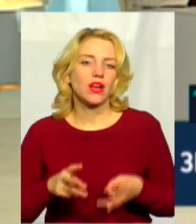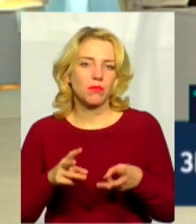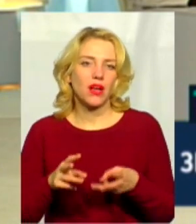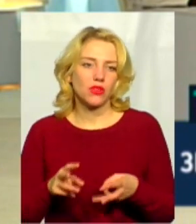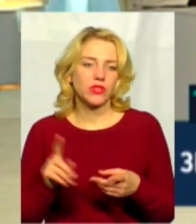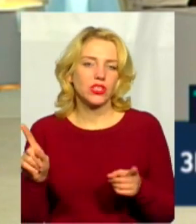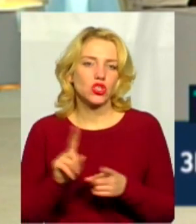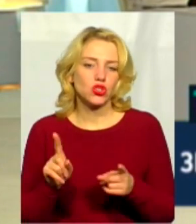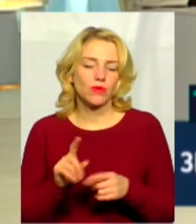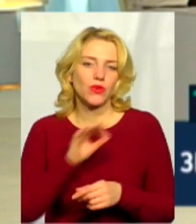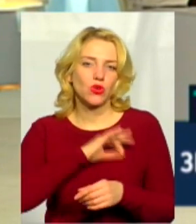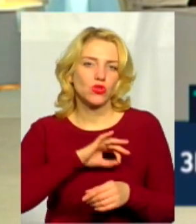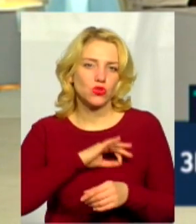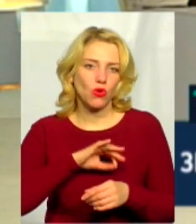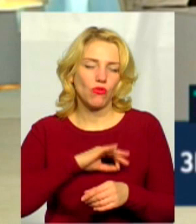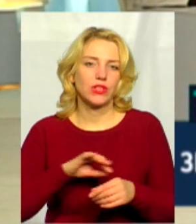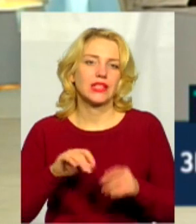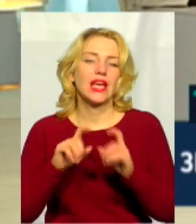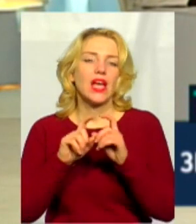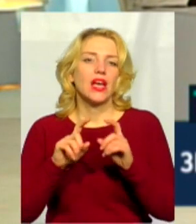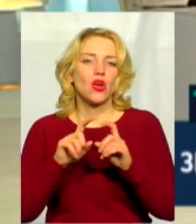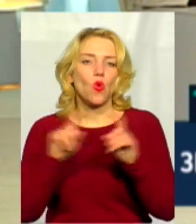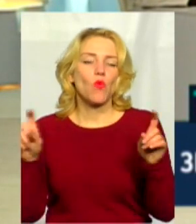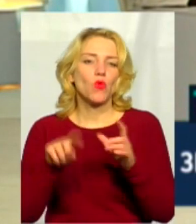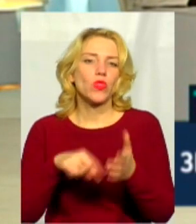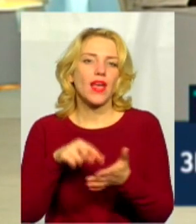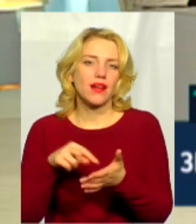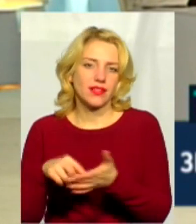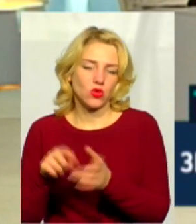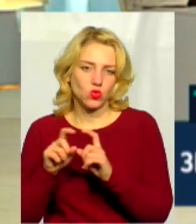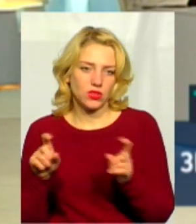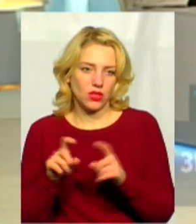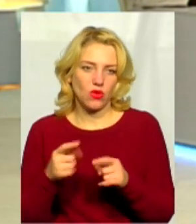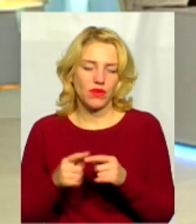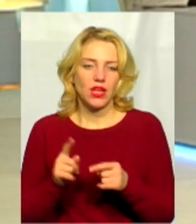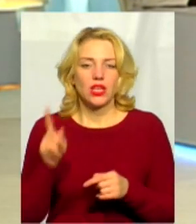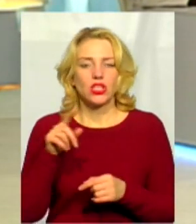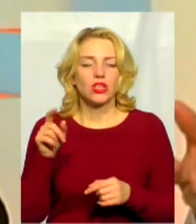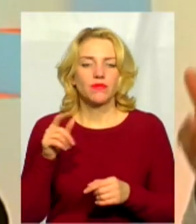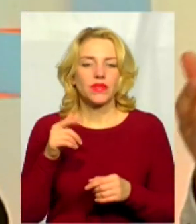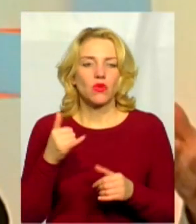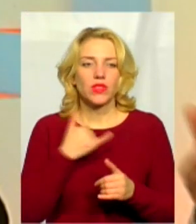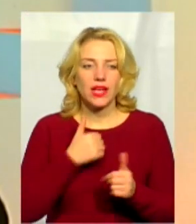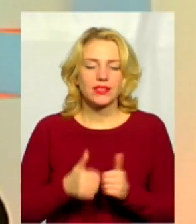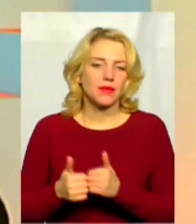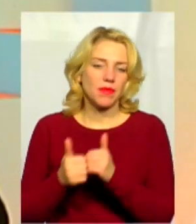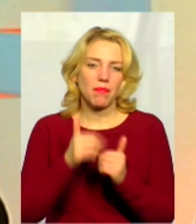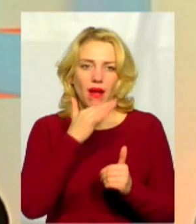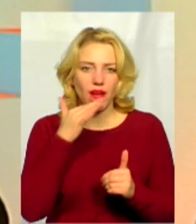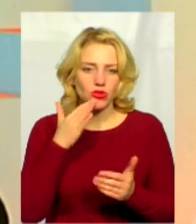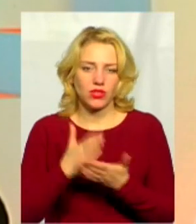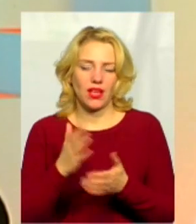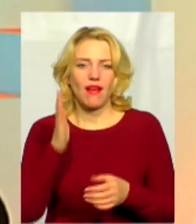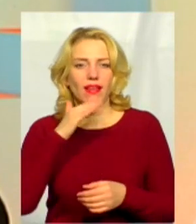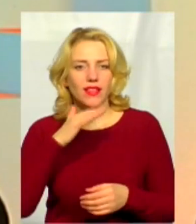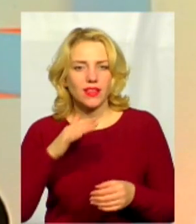комунальну установу. Це суперкейс, тому що в нас таких ресурсів, крім сонця, вітеро і біоенергетики, довкола багато. Гідроенергетика. І це все треба